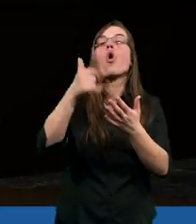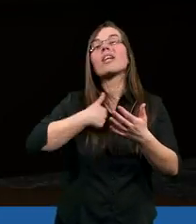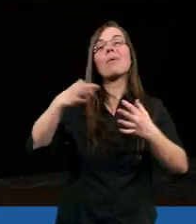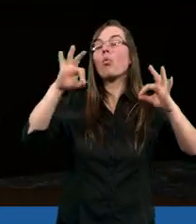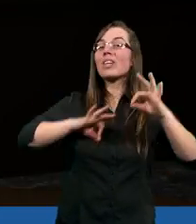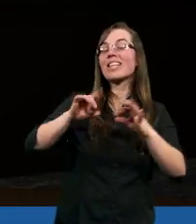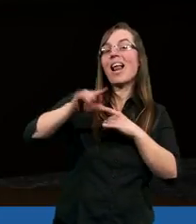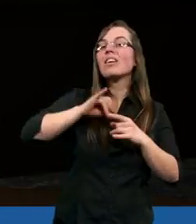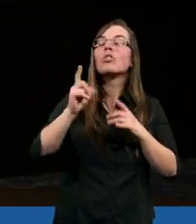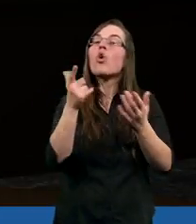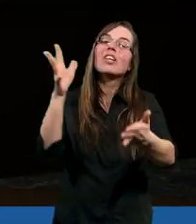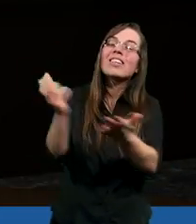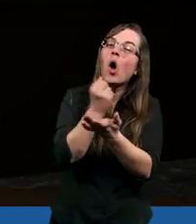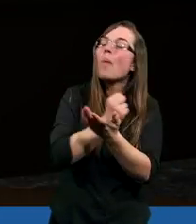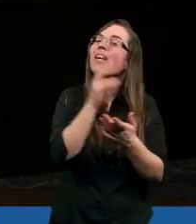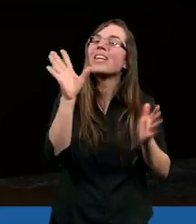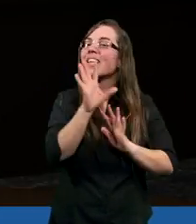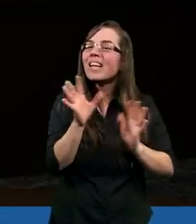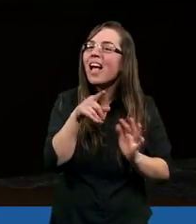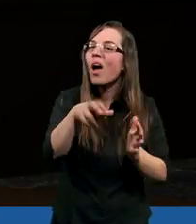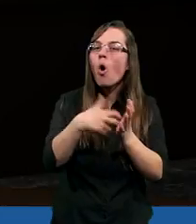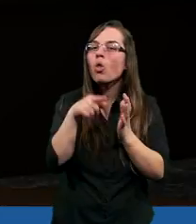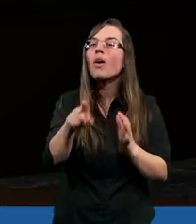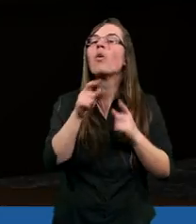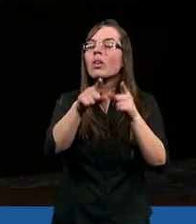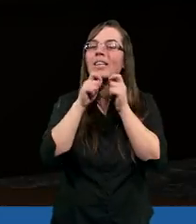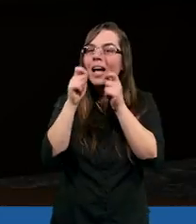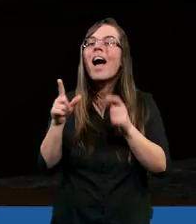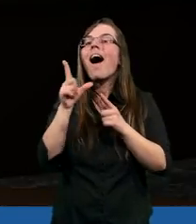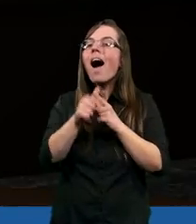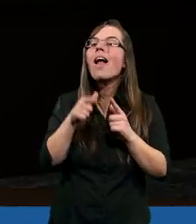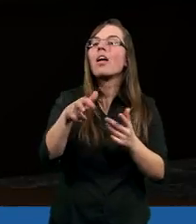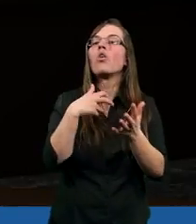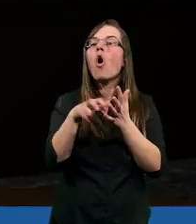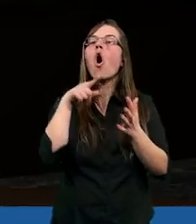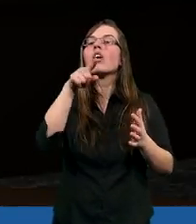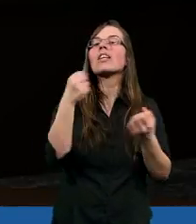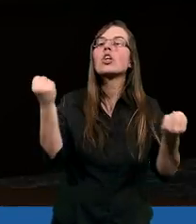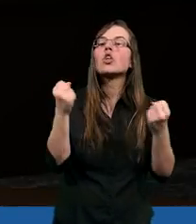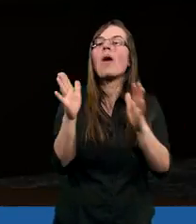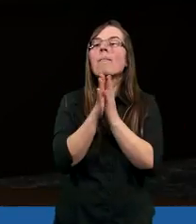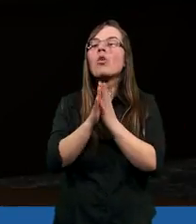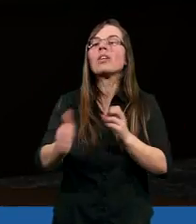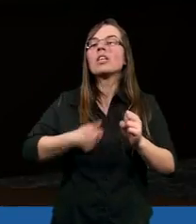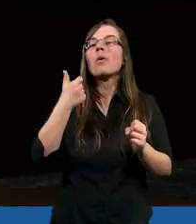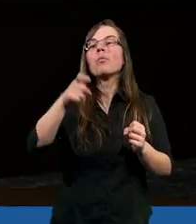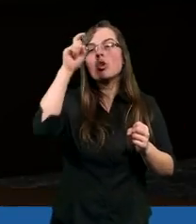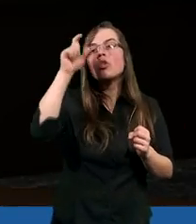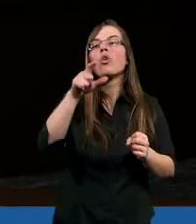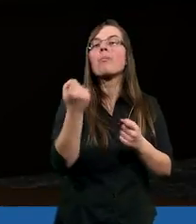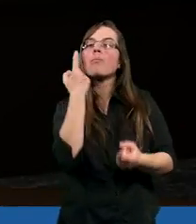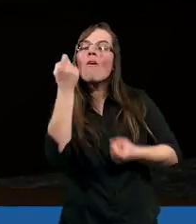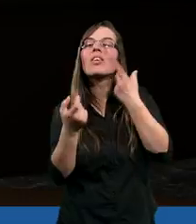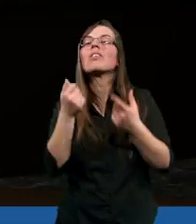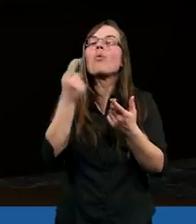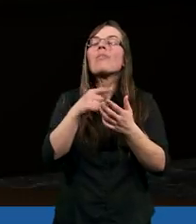uzyskać czy zdobyć, tak jak wspomniałeś o tych darach, to nie jest właściwa modlitwa, tylko choć to powinno